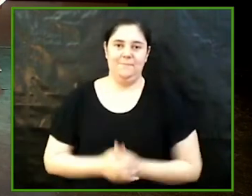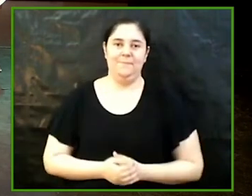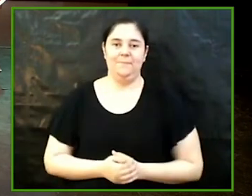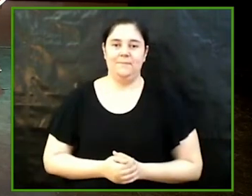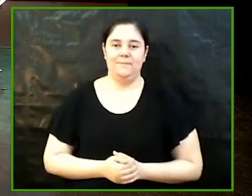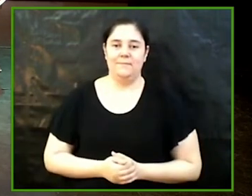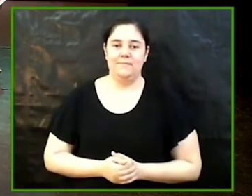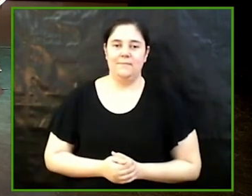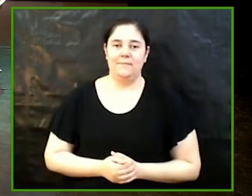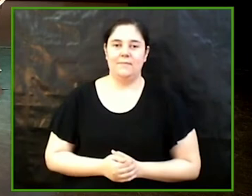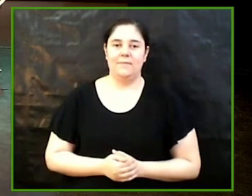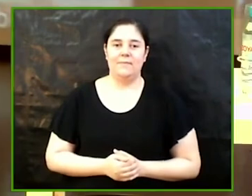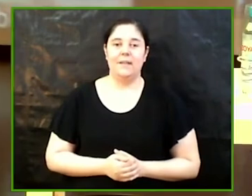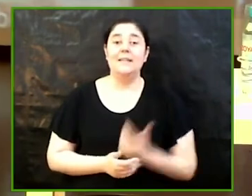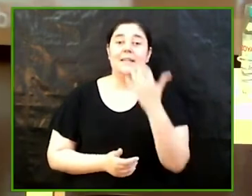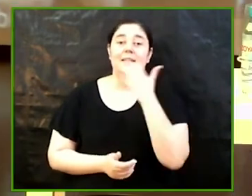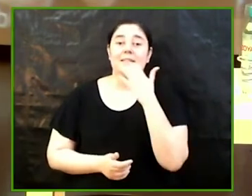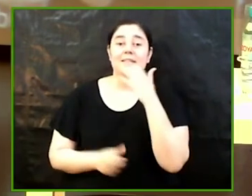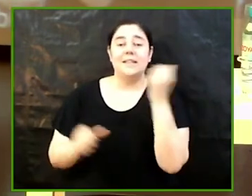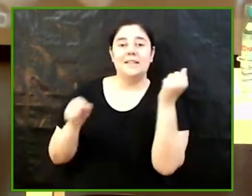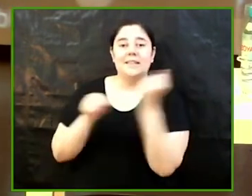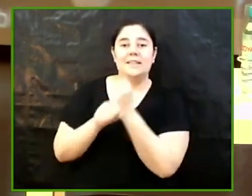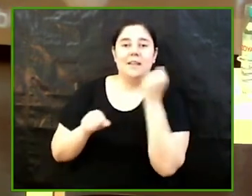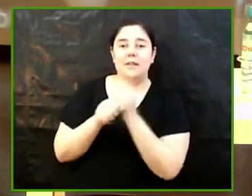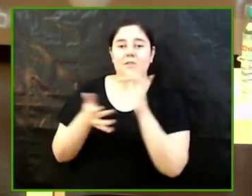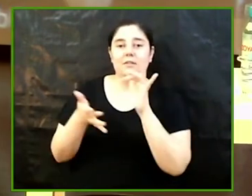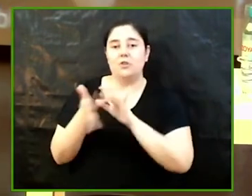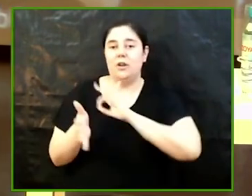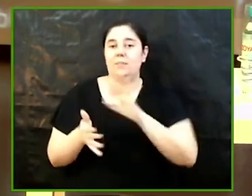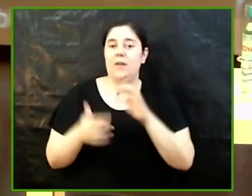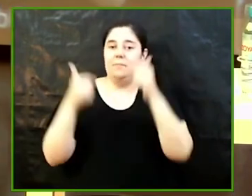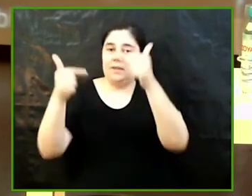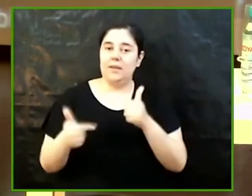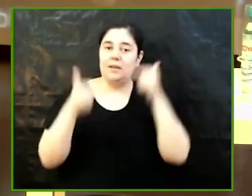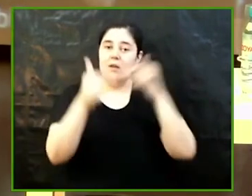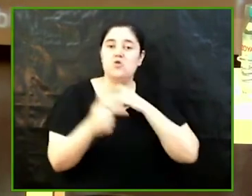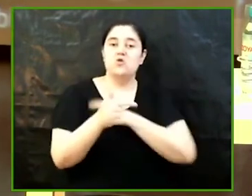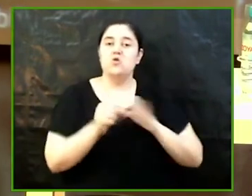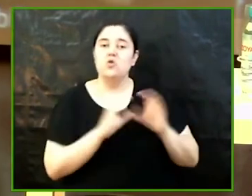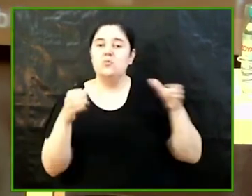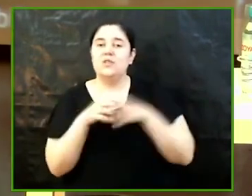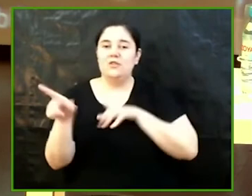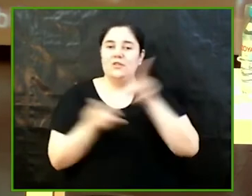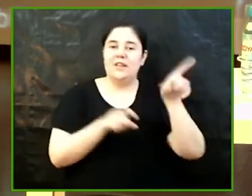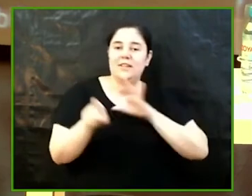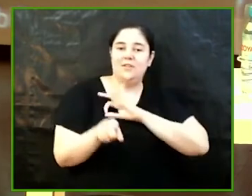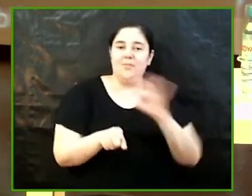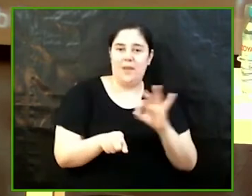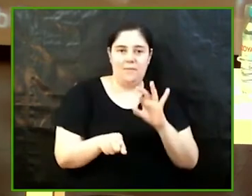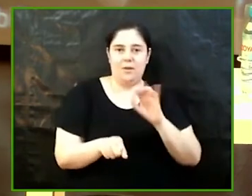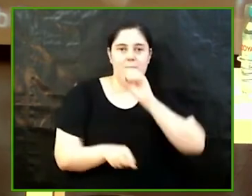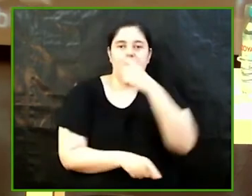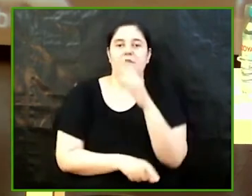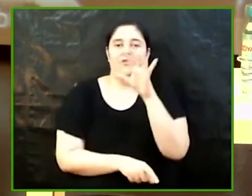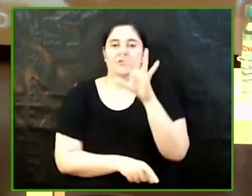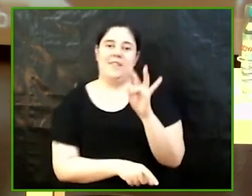doncs d'entre els treballs que han rebut el premi de grau la comissió de selecció dels premis els millor TFG per àmbit